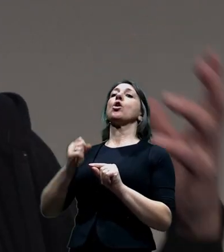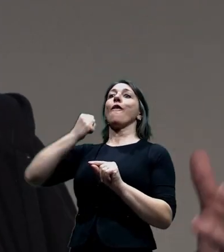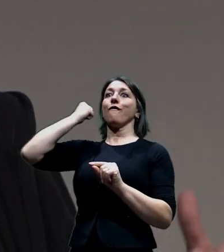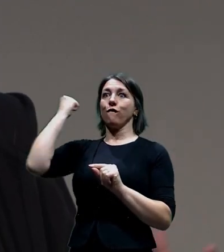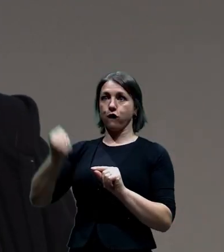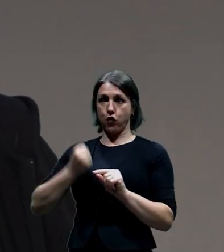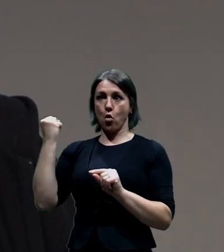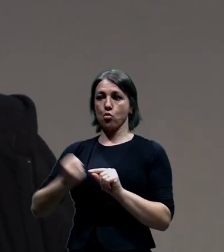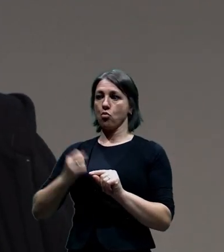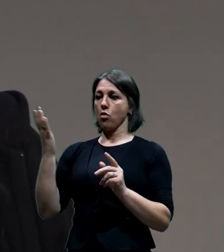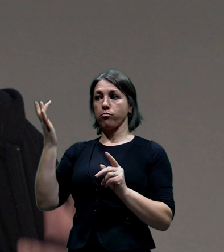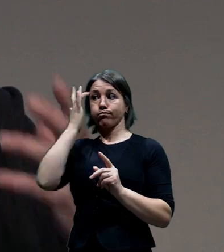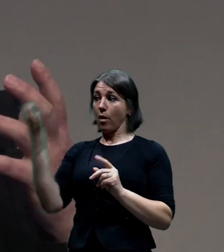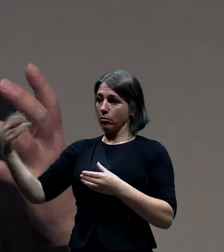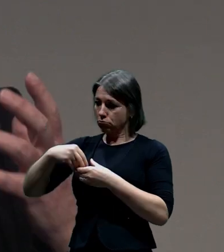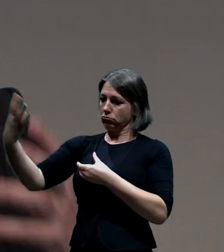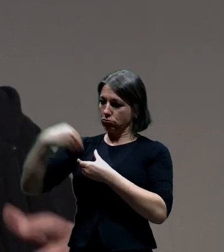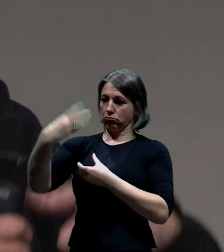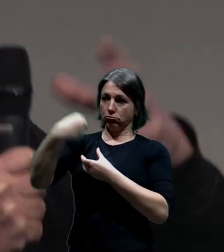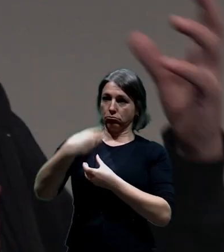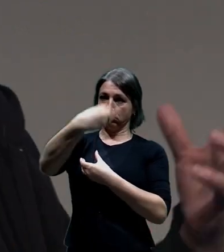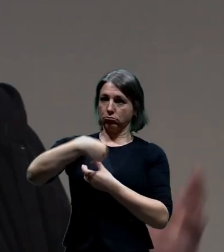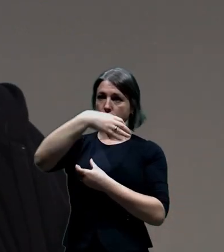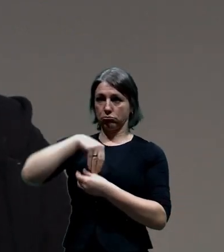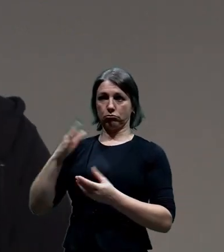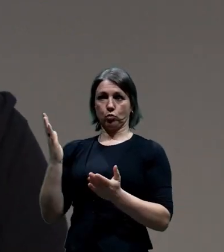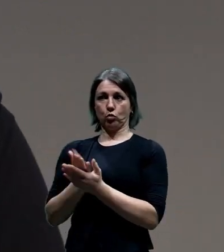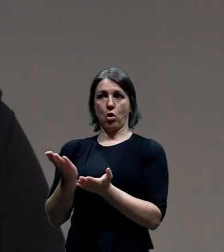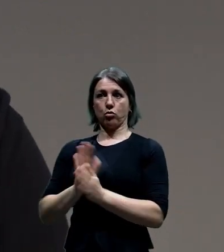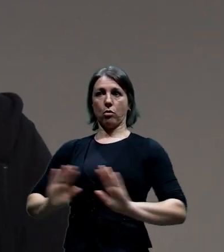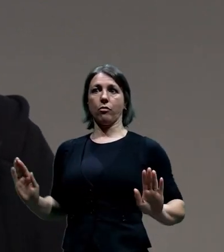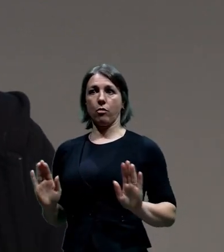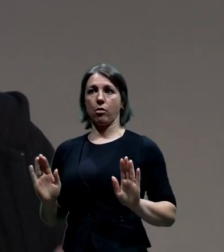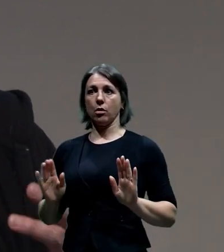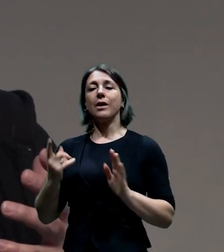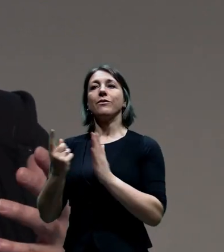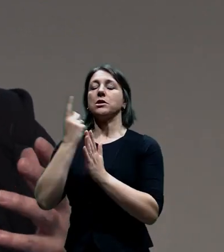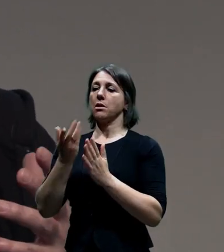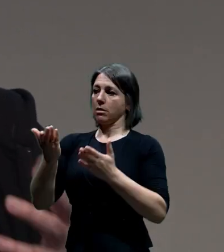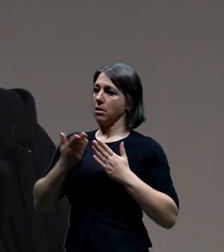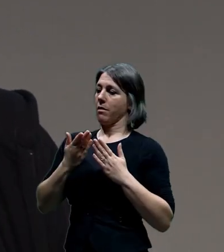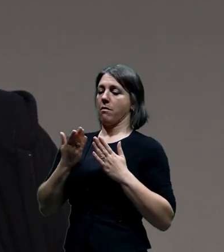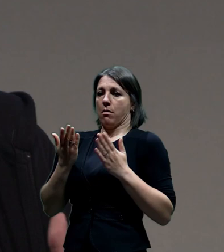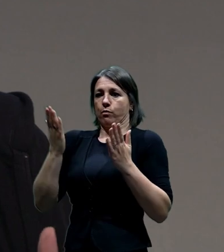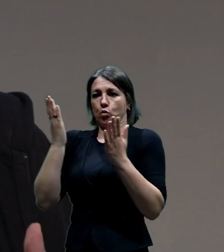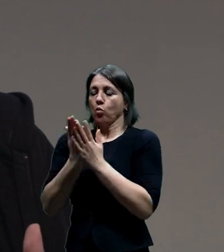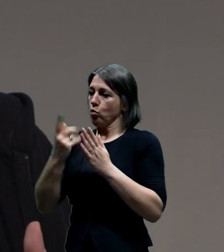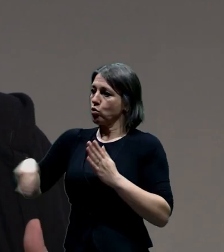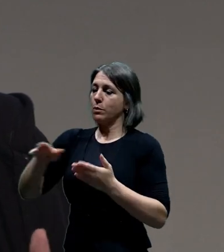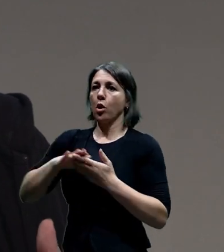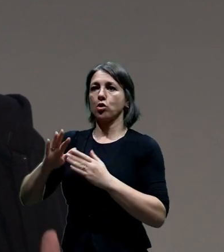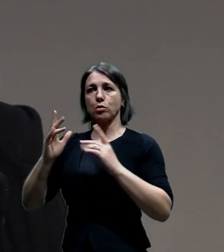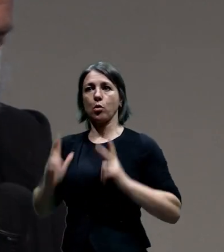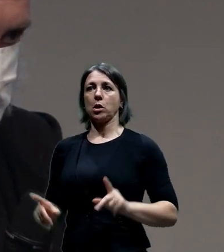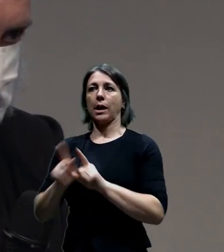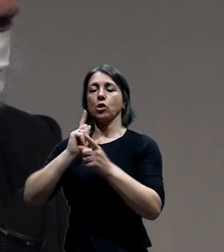jako geniální systém, který prostě jako řeší, řekněme, nároky intenzity individuální automobilové dopravy,